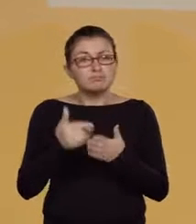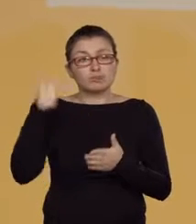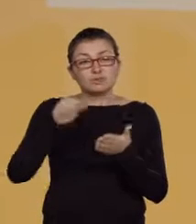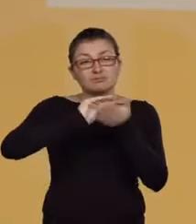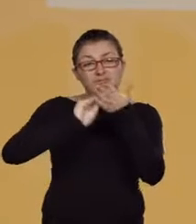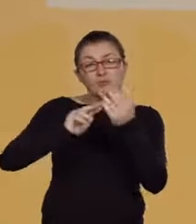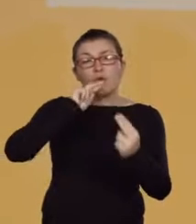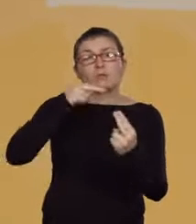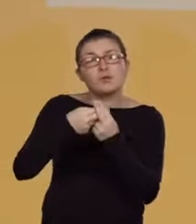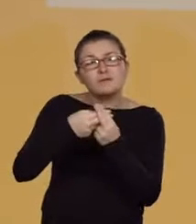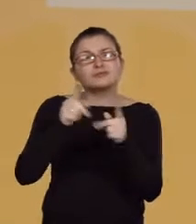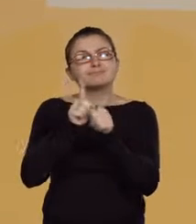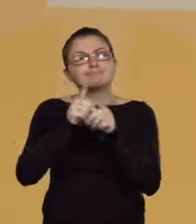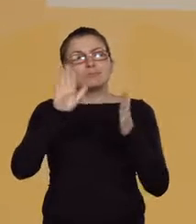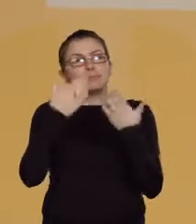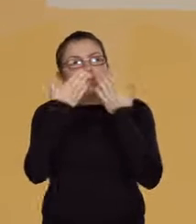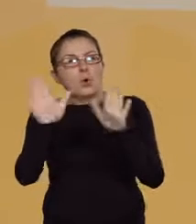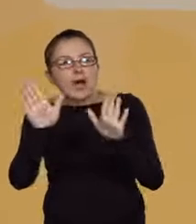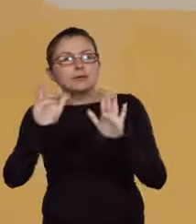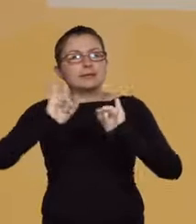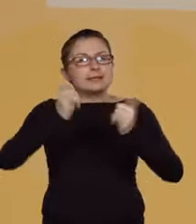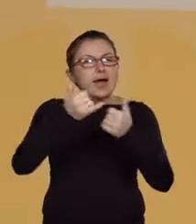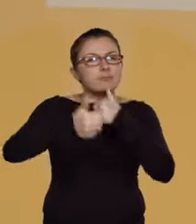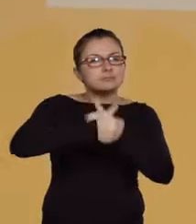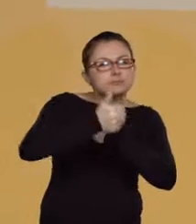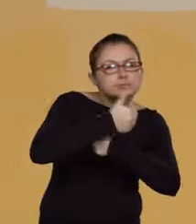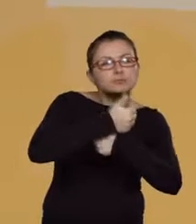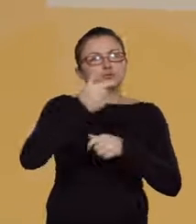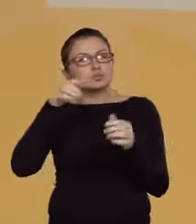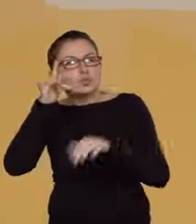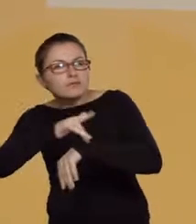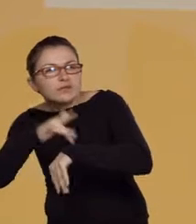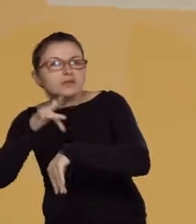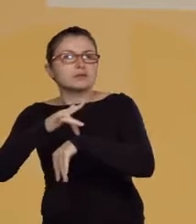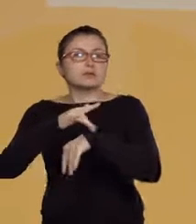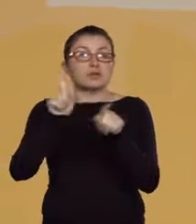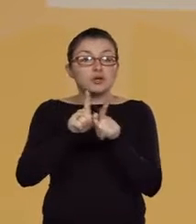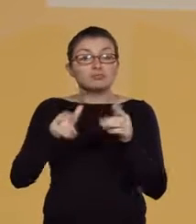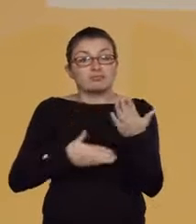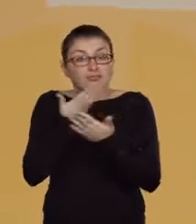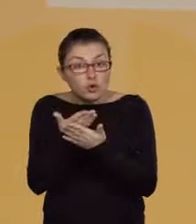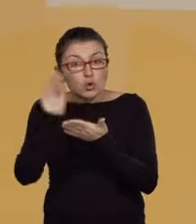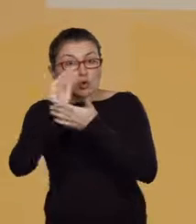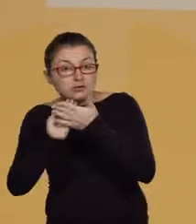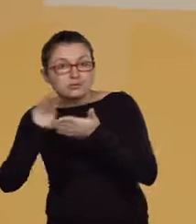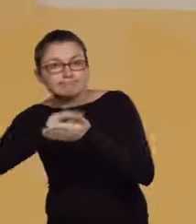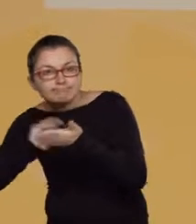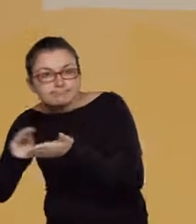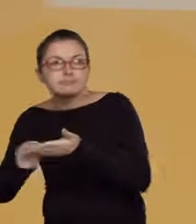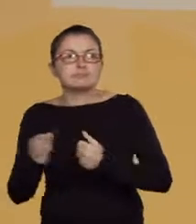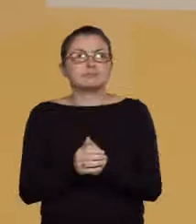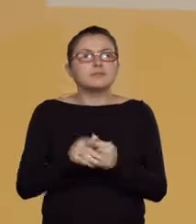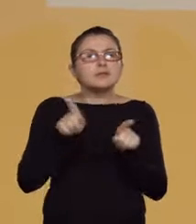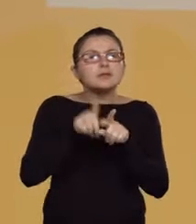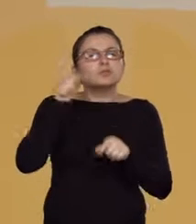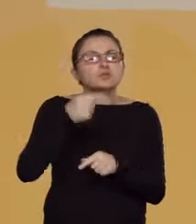zależności przyczynowo-skutkowych, wyciąganie wniosków, a także odwoływanie się do wiedzy chemicznej i w